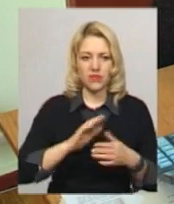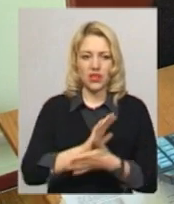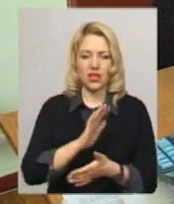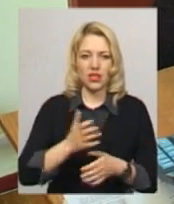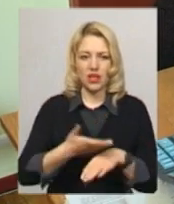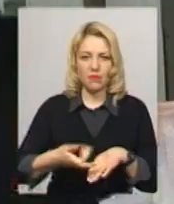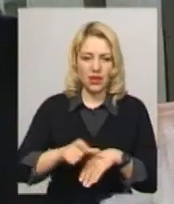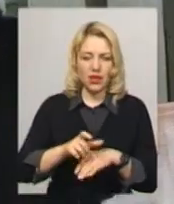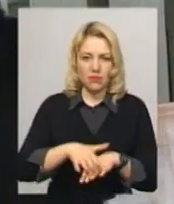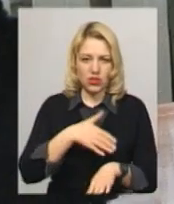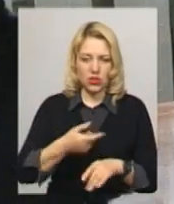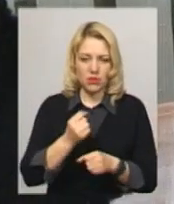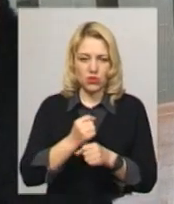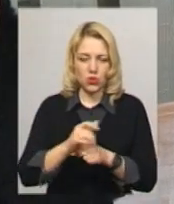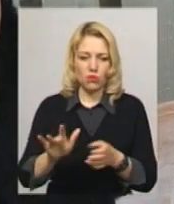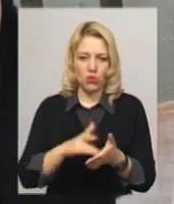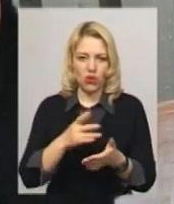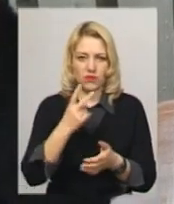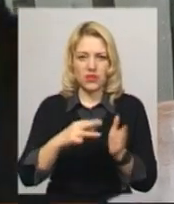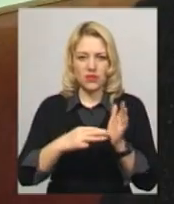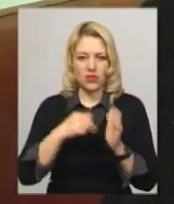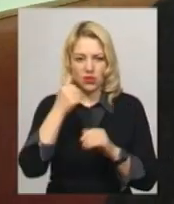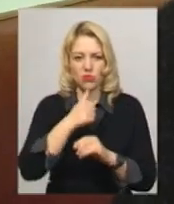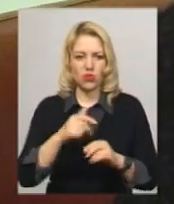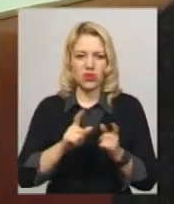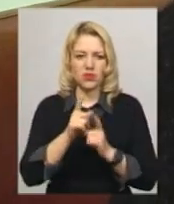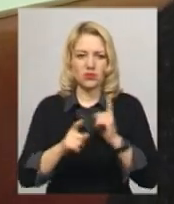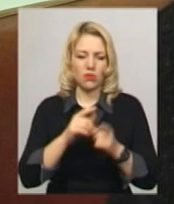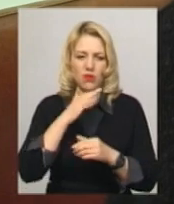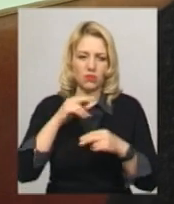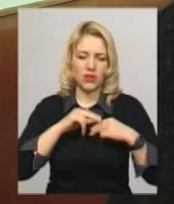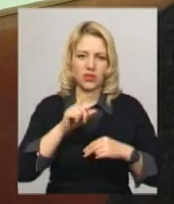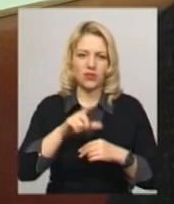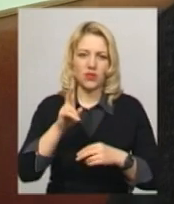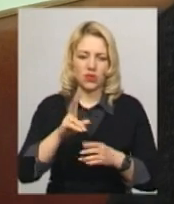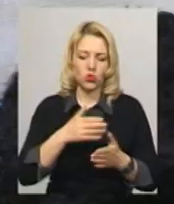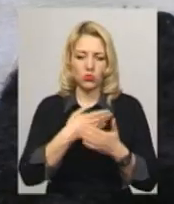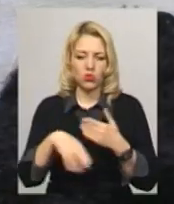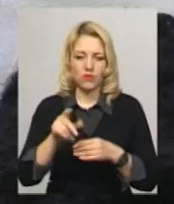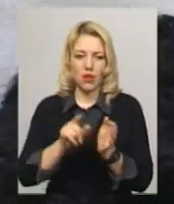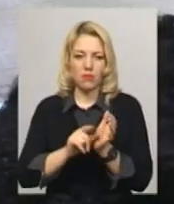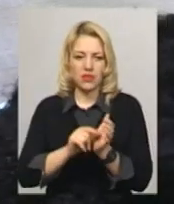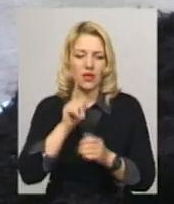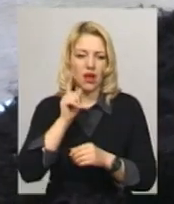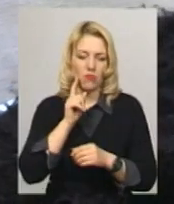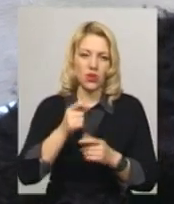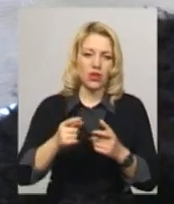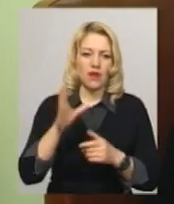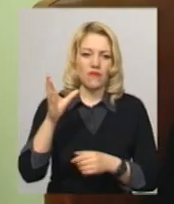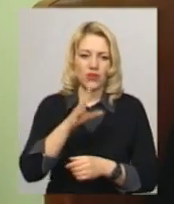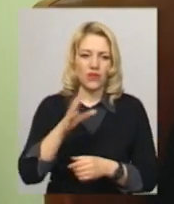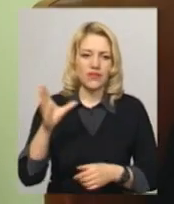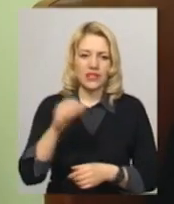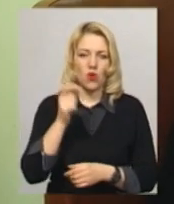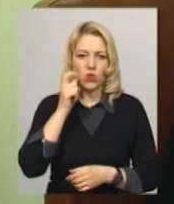працює бухгалтер. За 28 років, каже Наталія Гонько, змінився не один десяток працівників, які пішли на пенсію, а молодь – в обласні чи всеукраїнські газети.